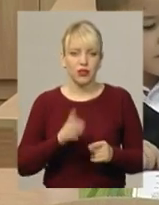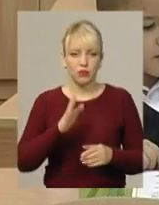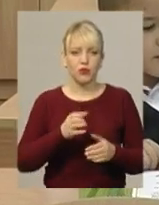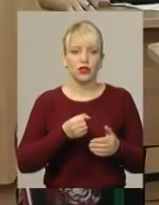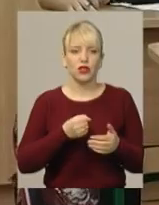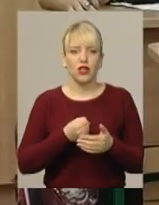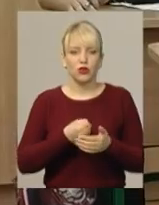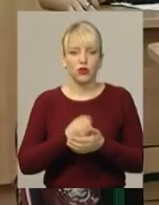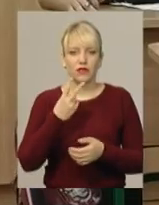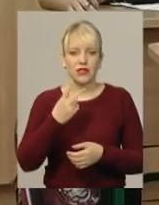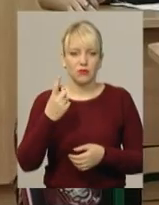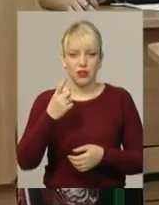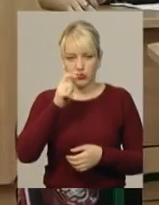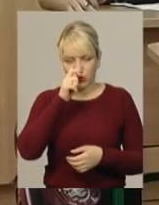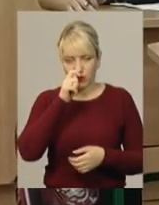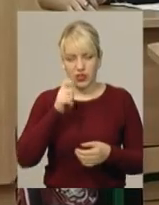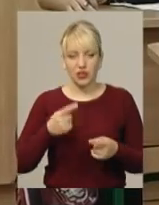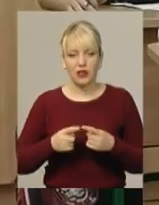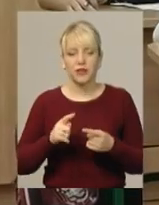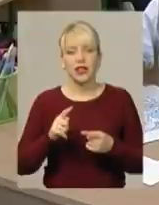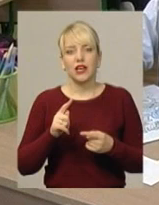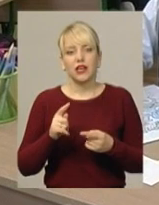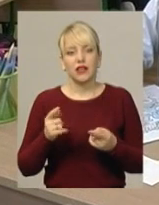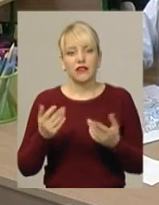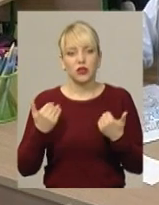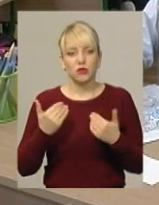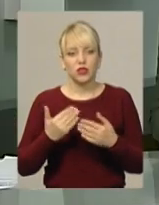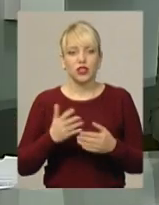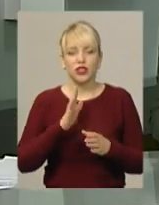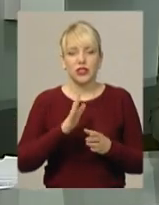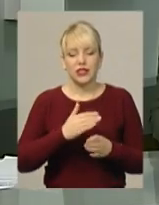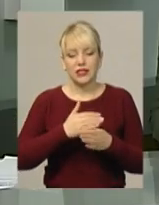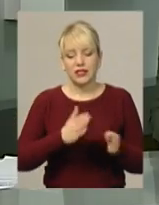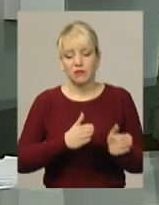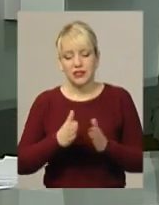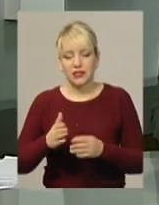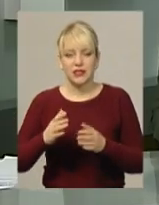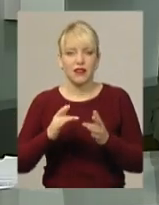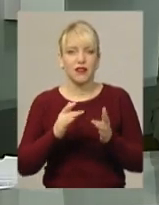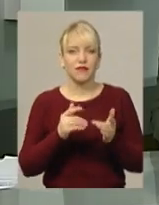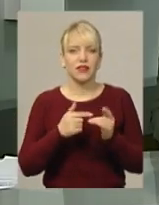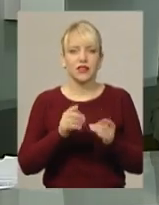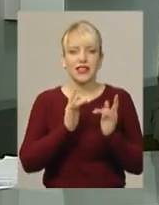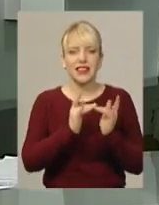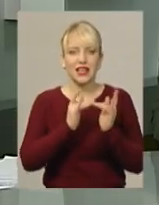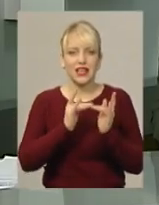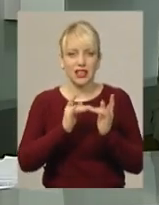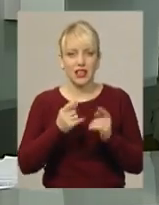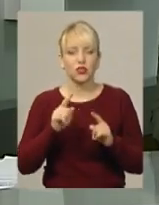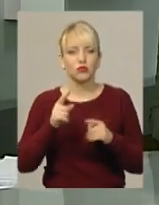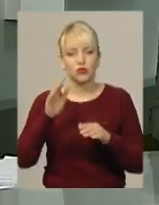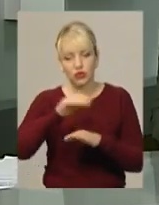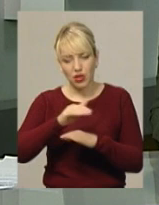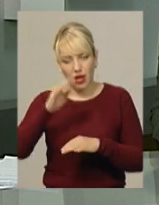1 квітня. Зміститься графік відпочинку лише в інтернатних установах Хмельниччини через те, що батьки планують забрати дітей додому на Великодні